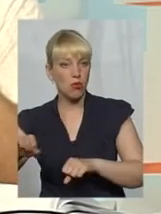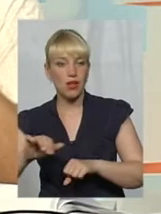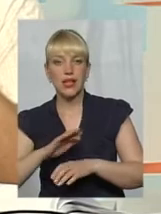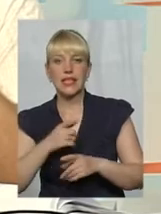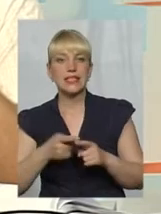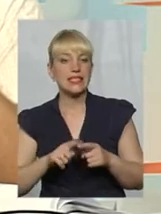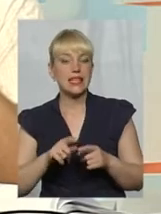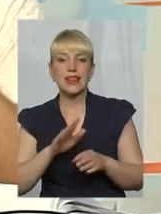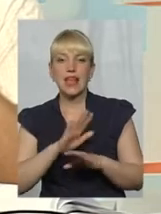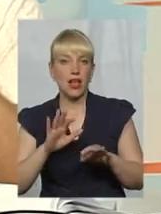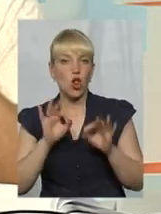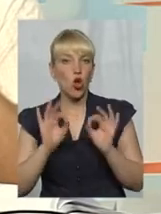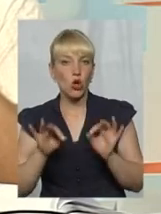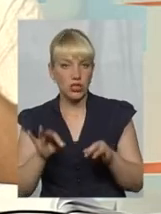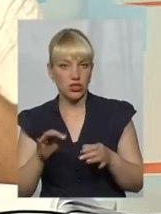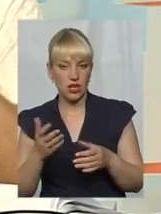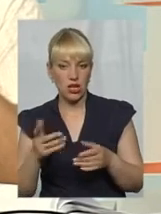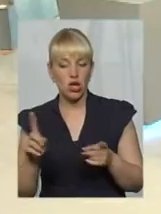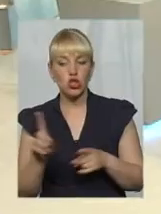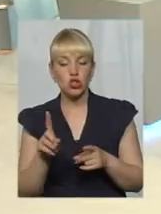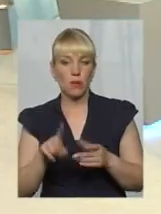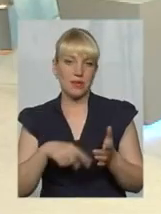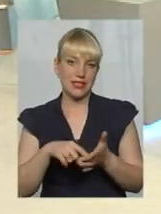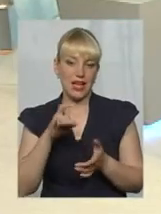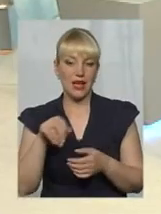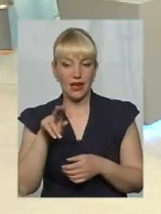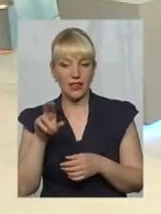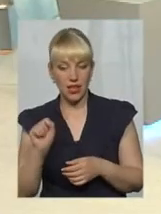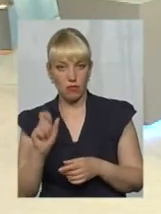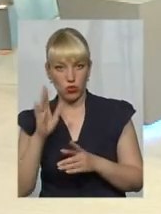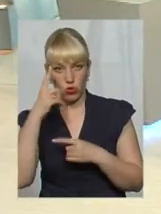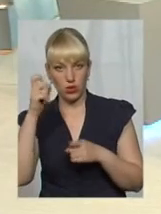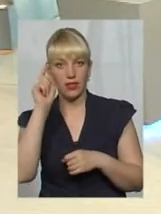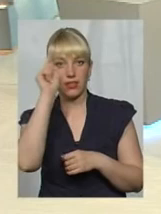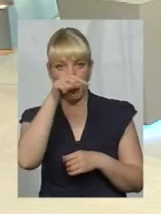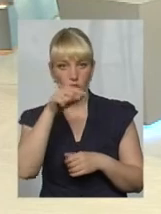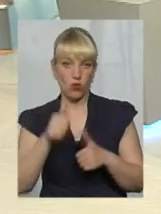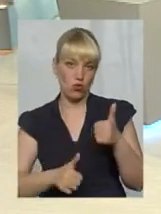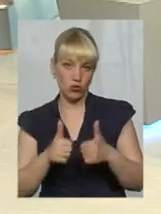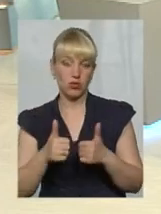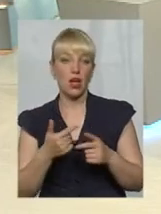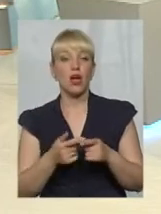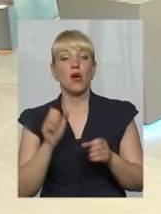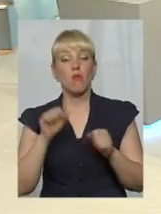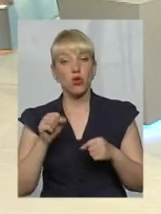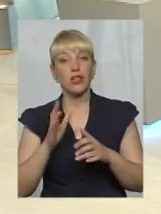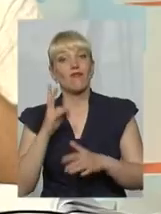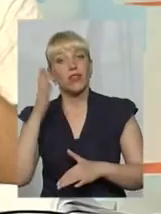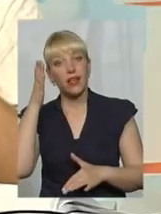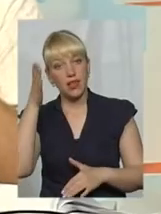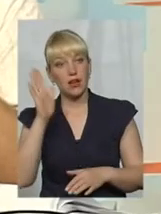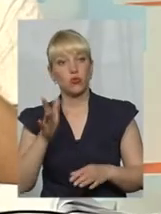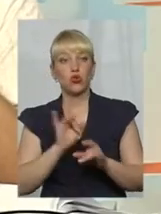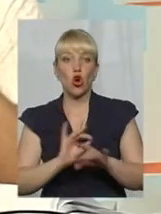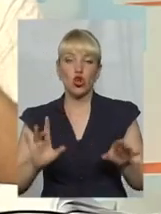яка там не має власності, оголошує конкурс. Тому поки що, можливо, там надалі, якщо будуть там певні роз'яснення